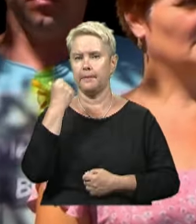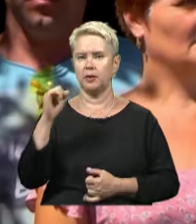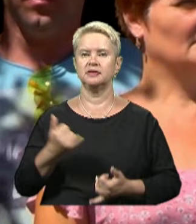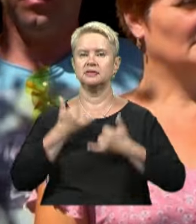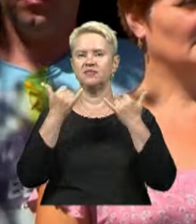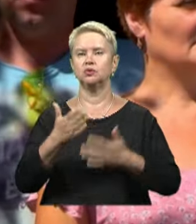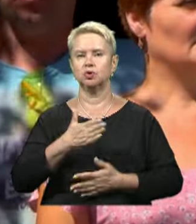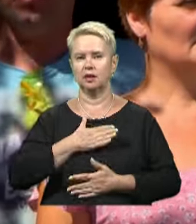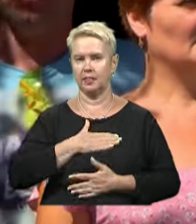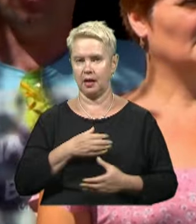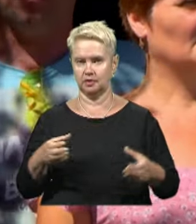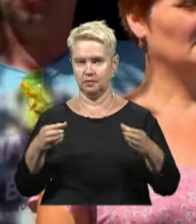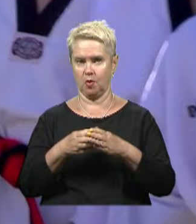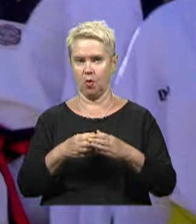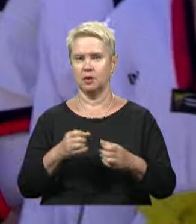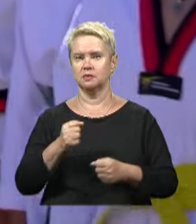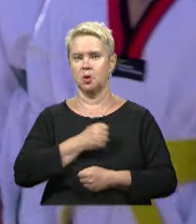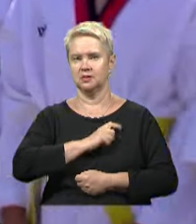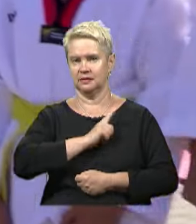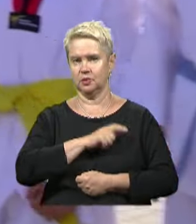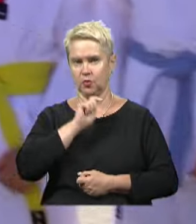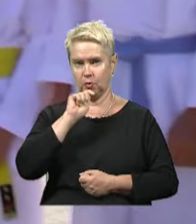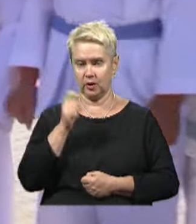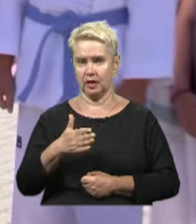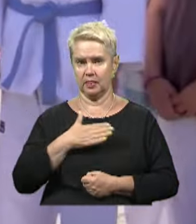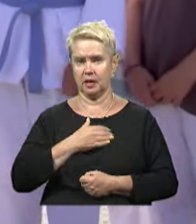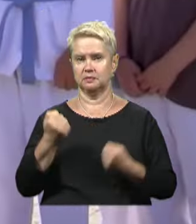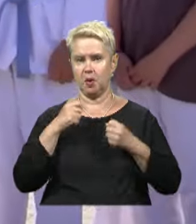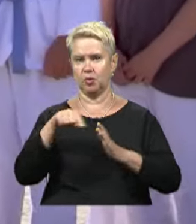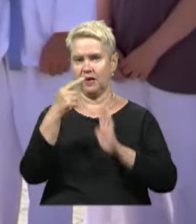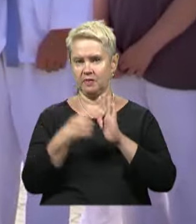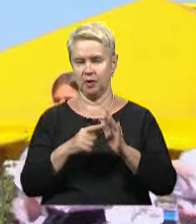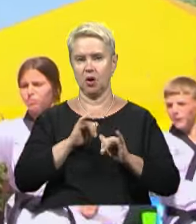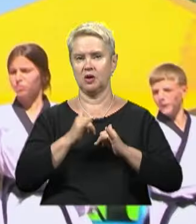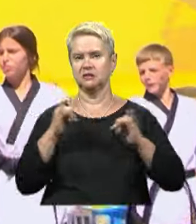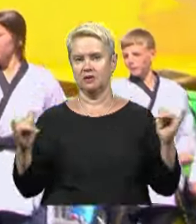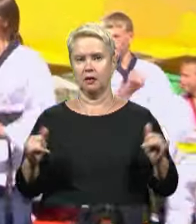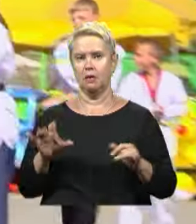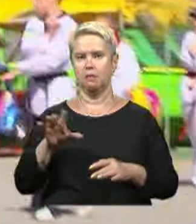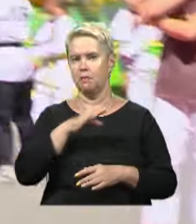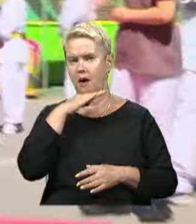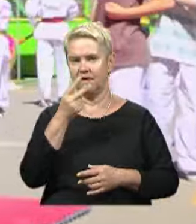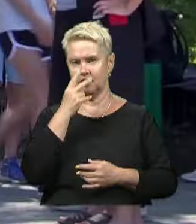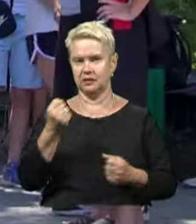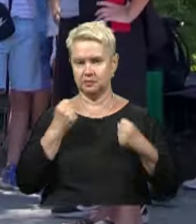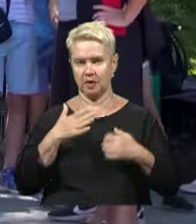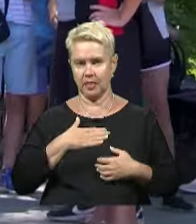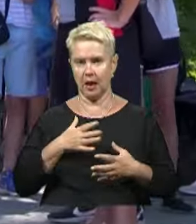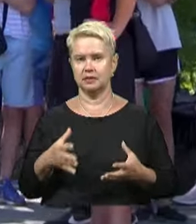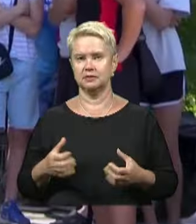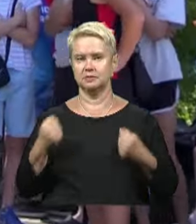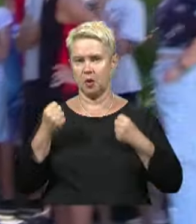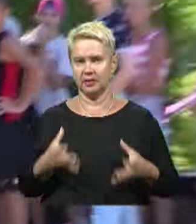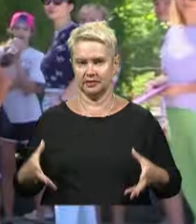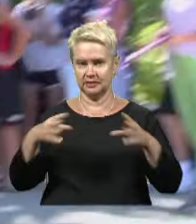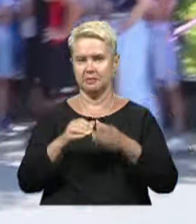присвячений нашим збройним силам України. У нас дуже спортивне місто, у нас дуже розвивається багато видів спорту. Наша спортивна спільнота